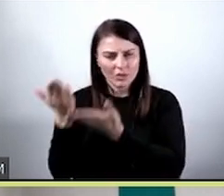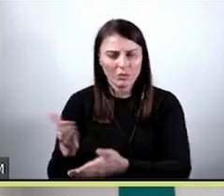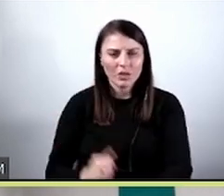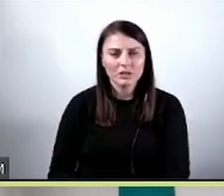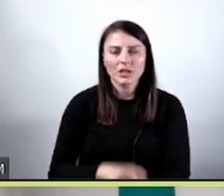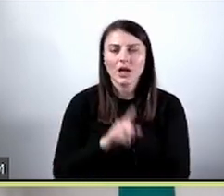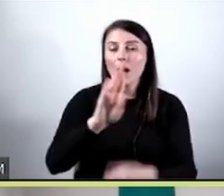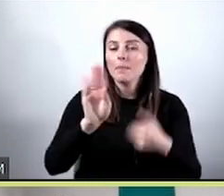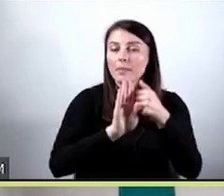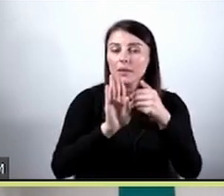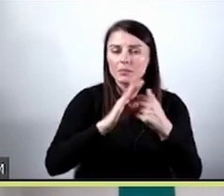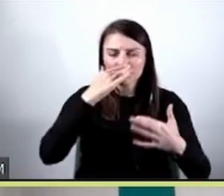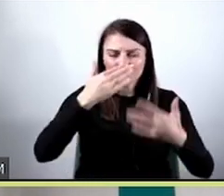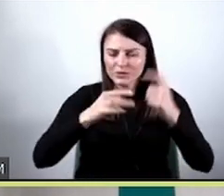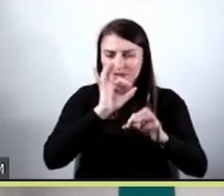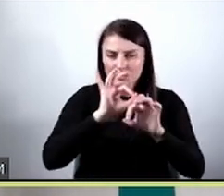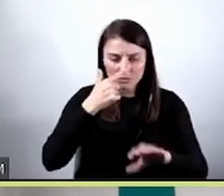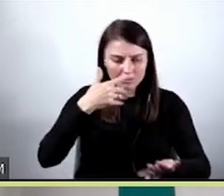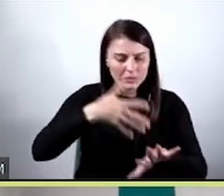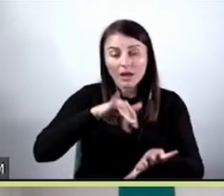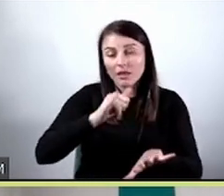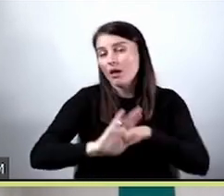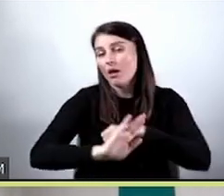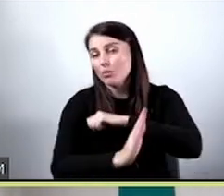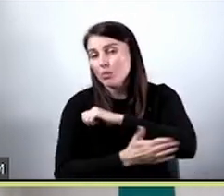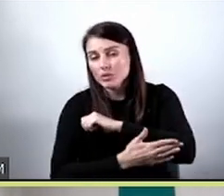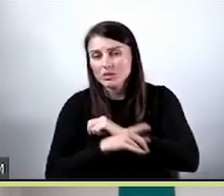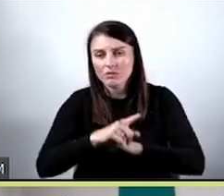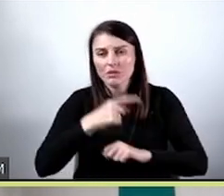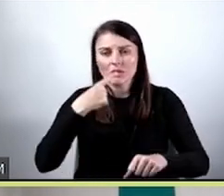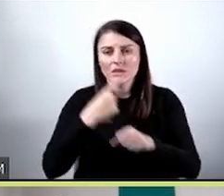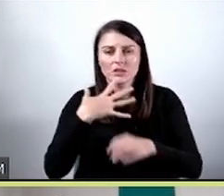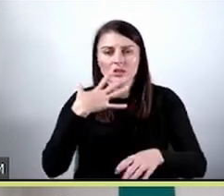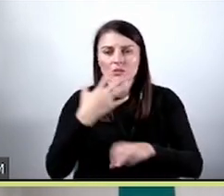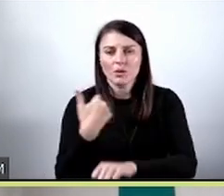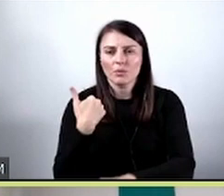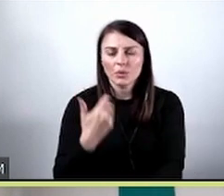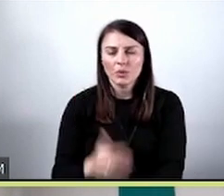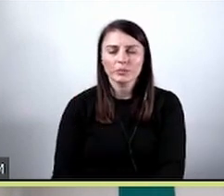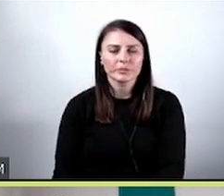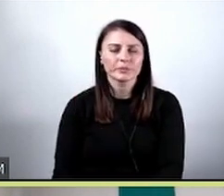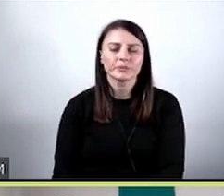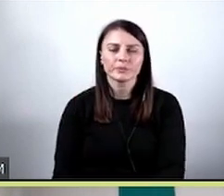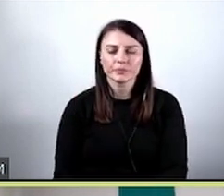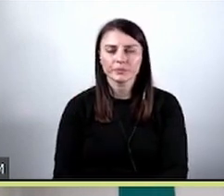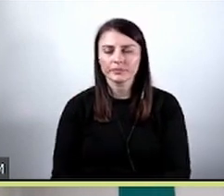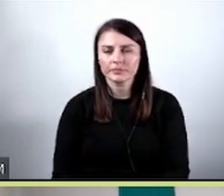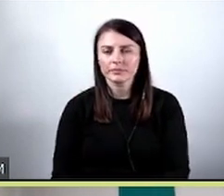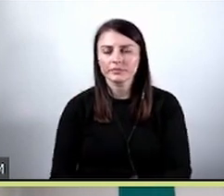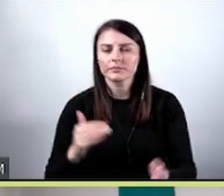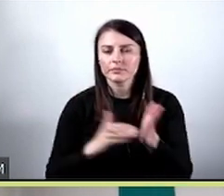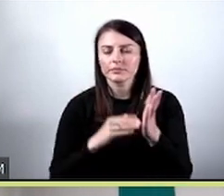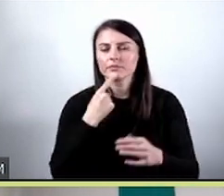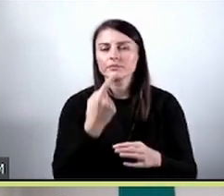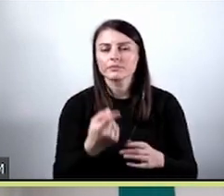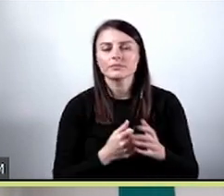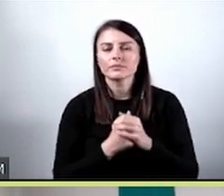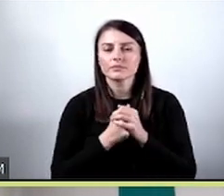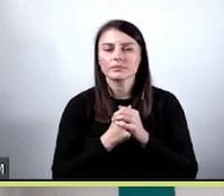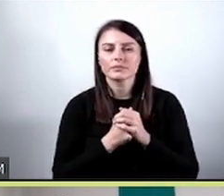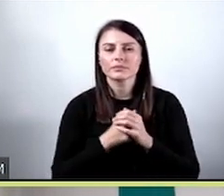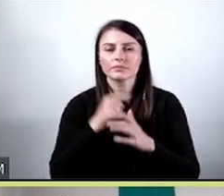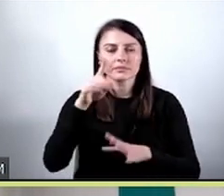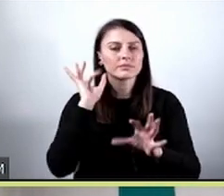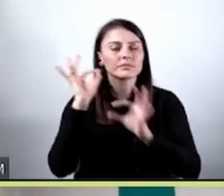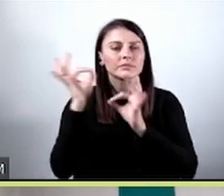algorytm potrafił to robić, chociaż nie wiem na jakiej podstawie podejmował taką decyzję. Trzeba też powiedzieć, że dane